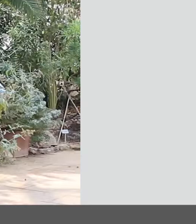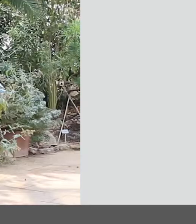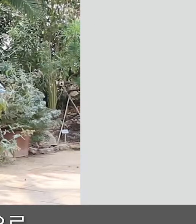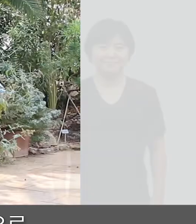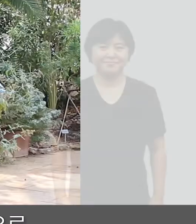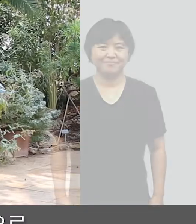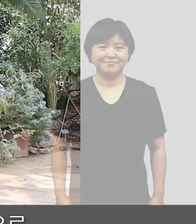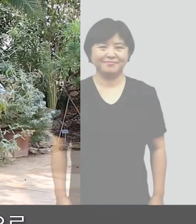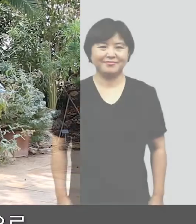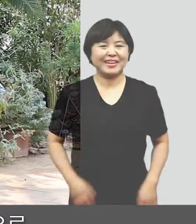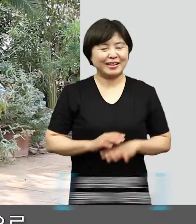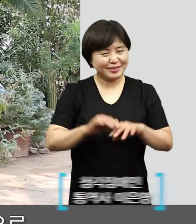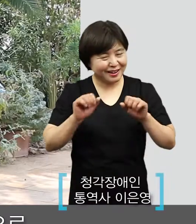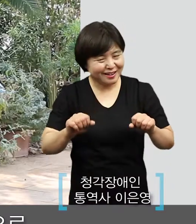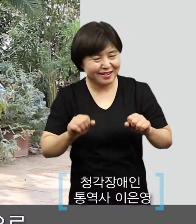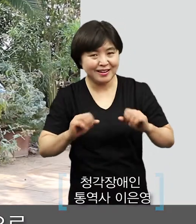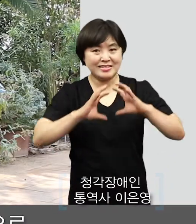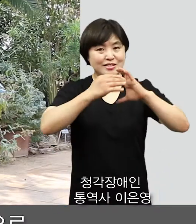안녕하세요.